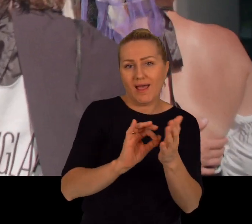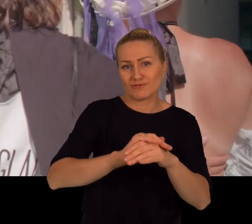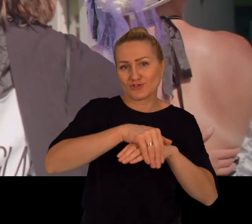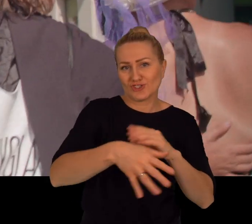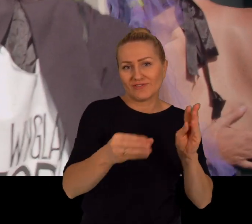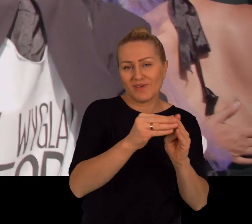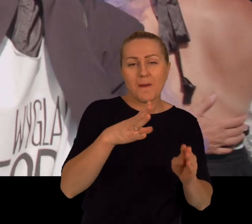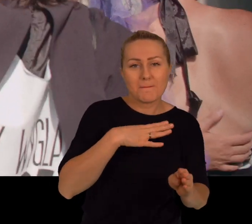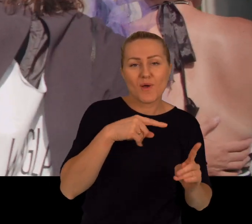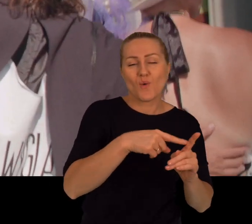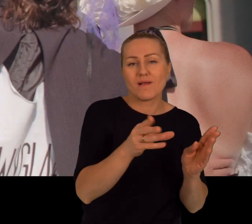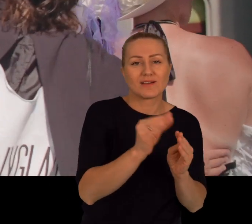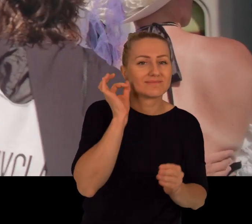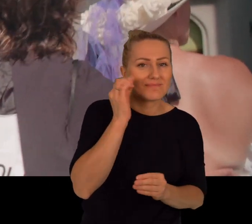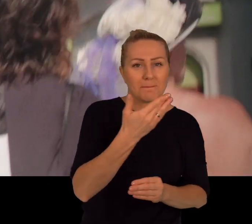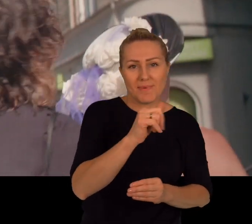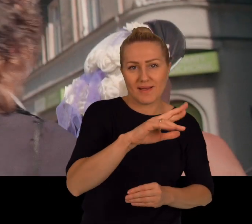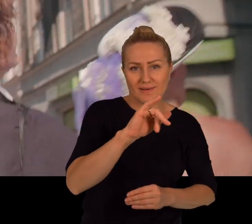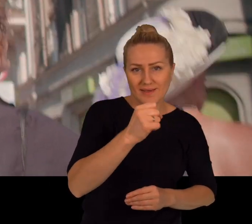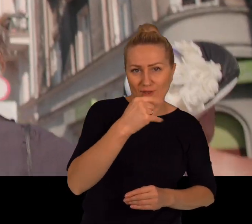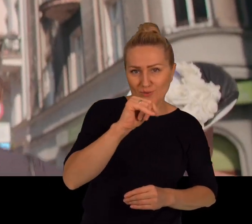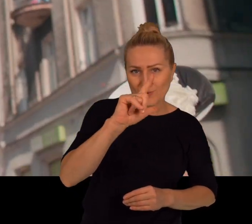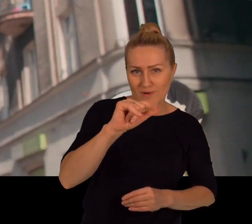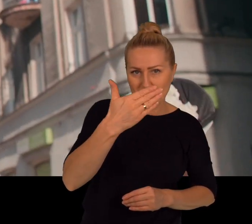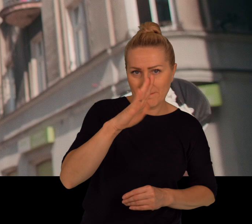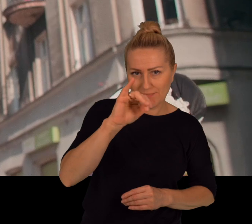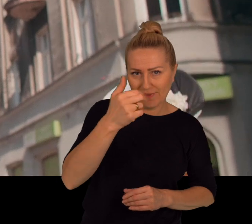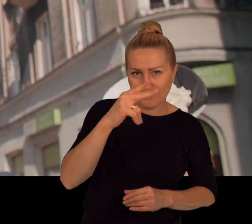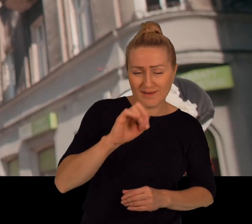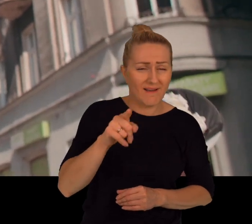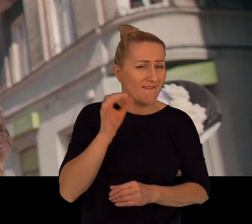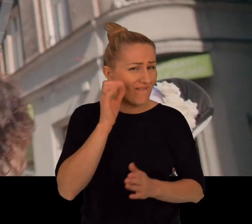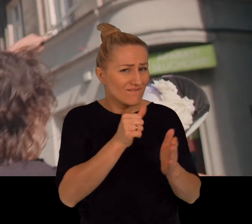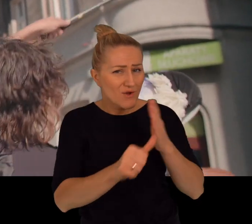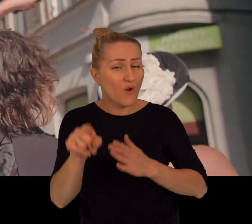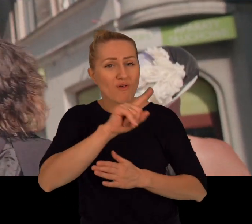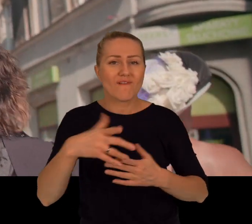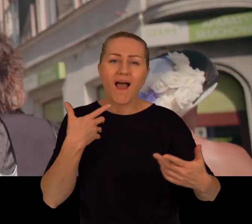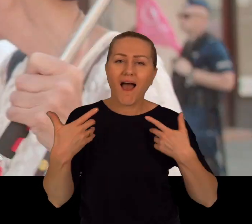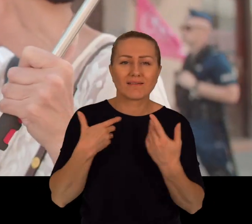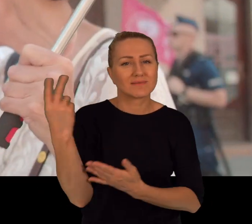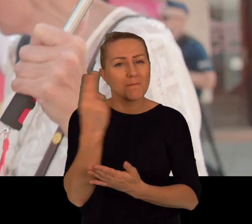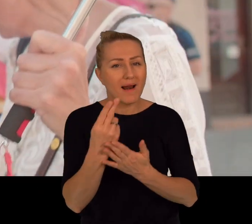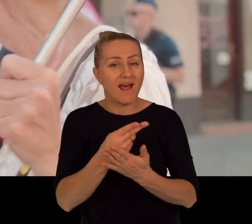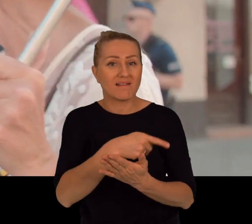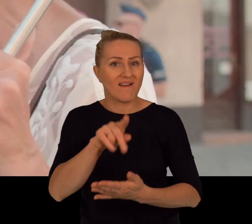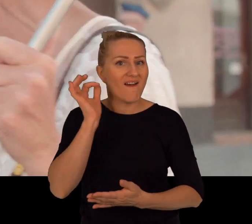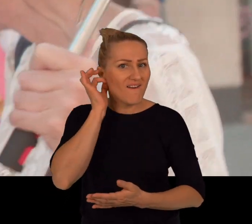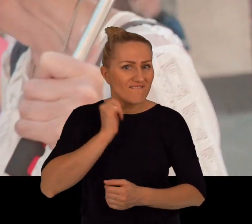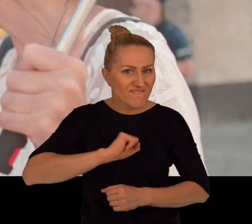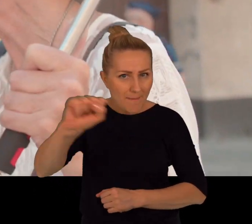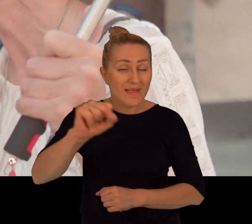szczęśliwym związku z Marią Dulembianką. Dulembianka, niezwykła postać, artystka, malarka,